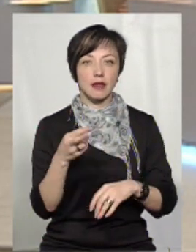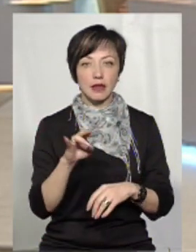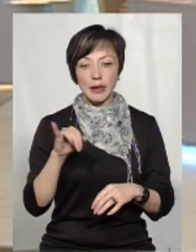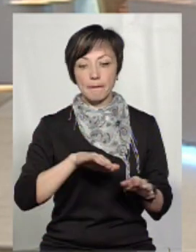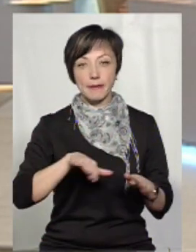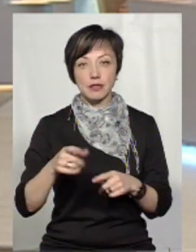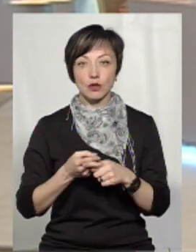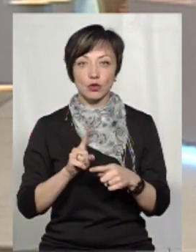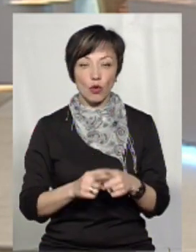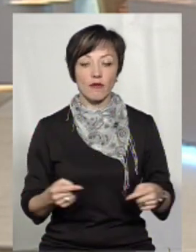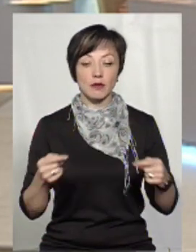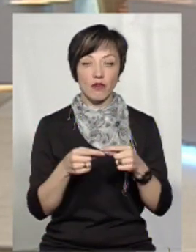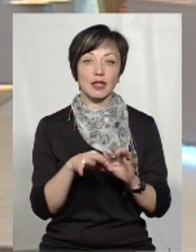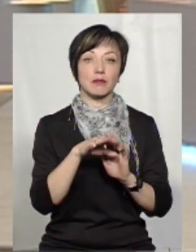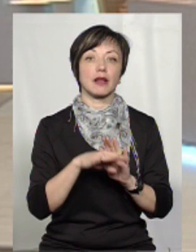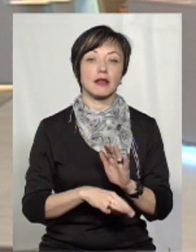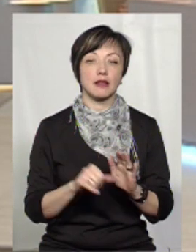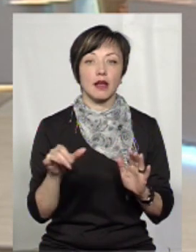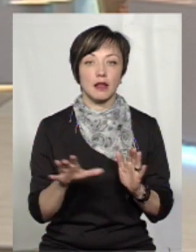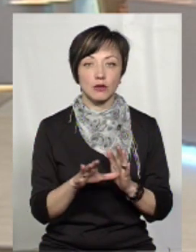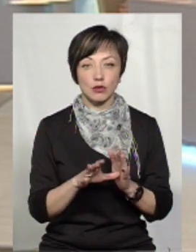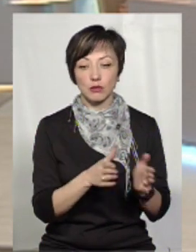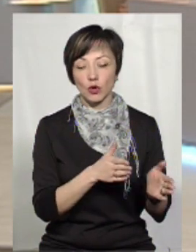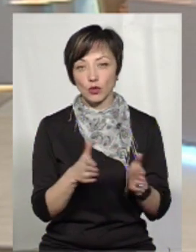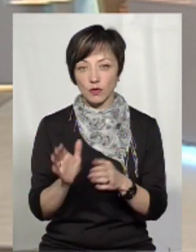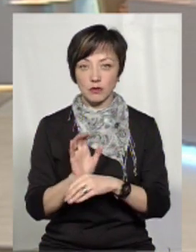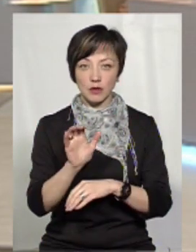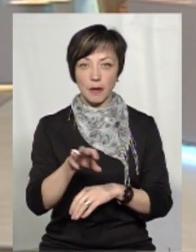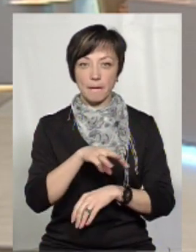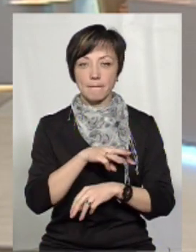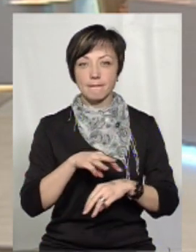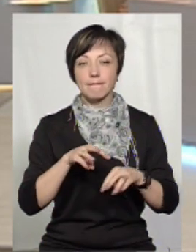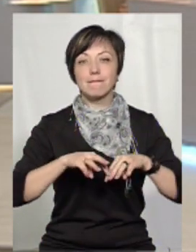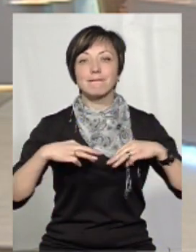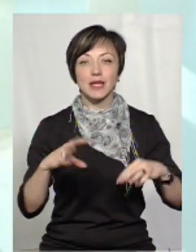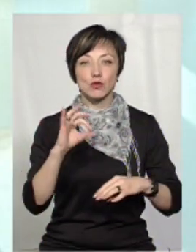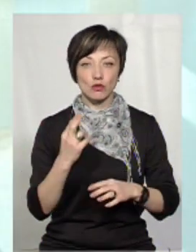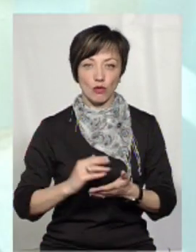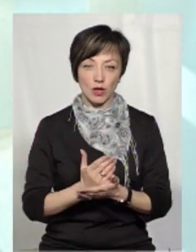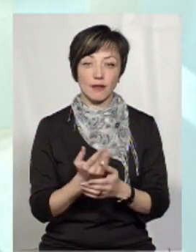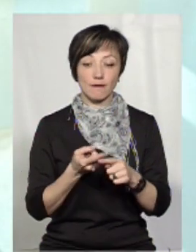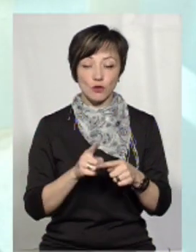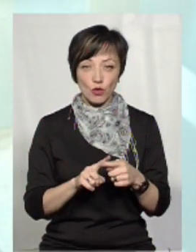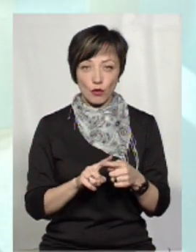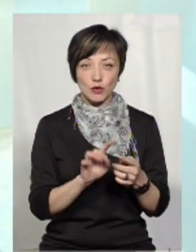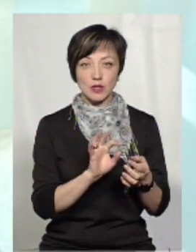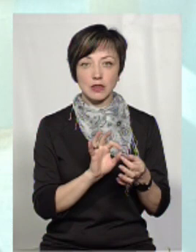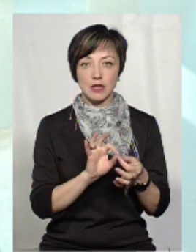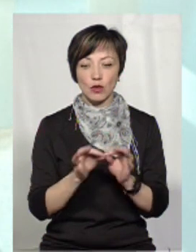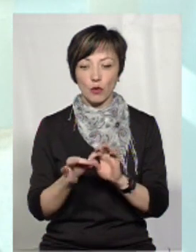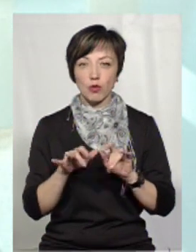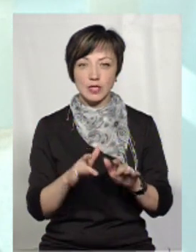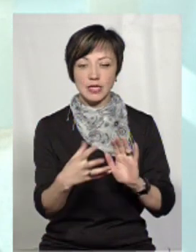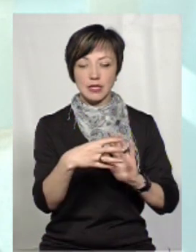після того відповідними реєстри ми в електронні підготовили і спрямували Мінсоцполітики. Тобто, в цьому виплатному процесі